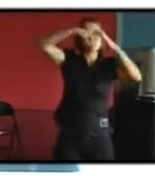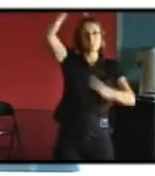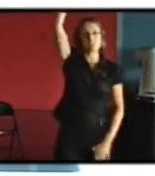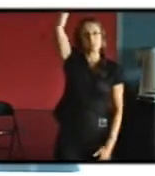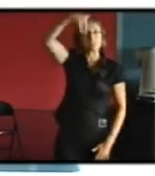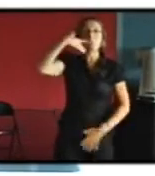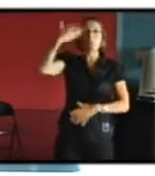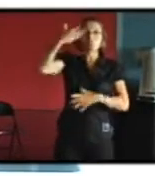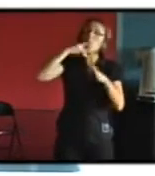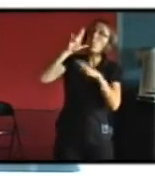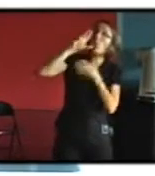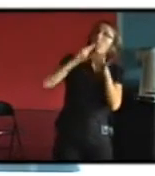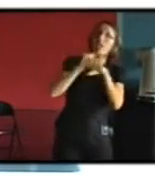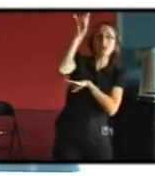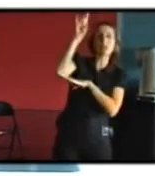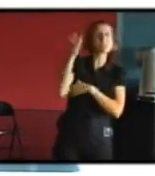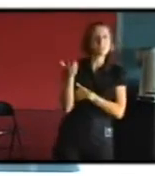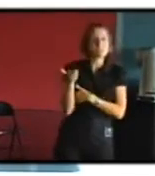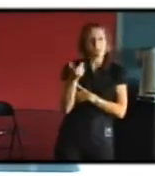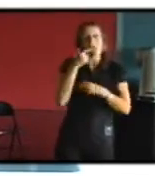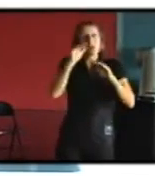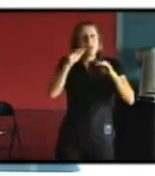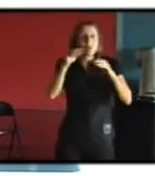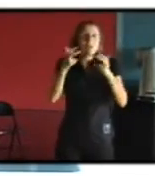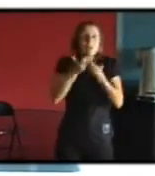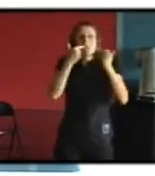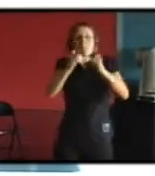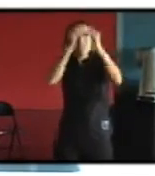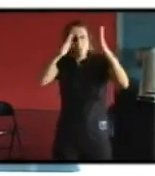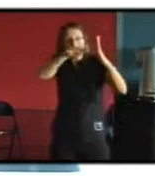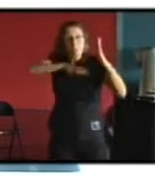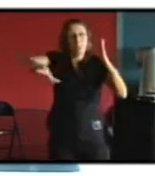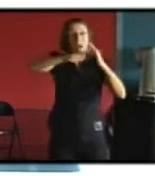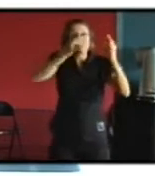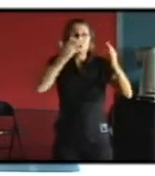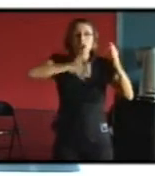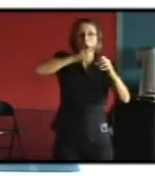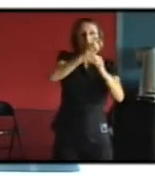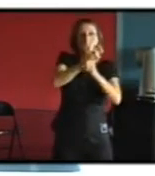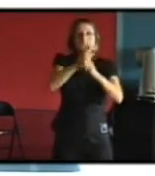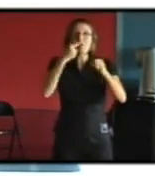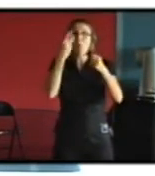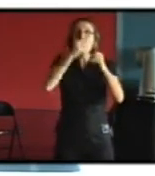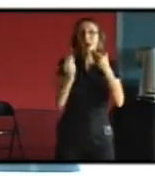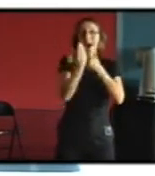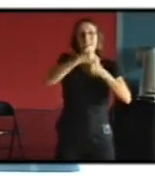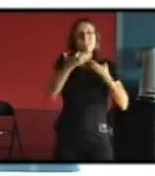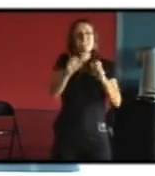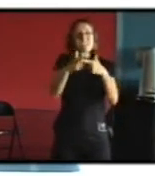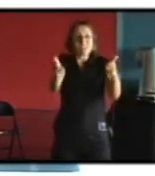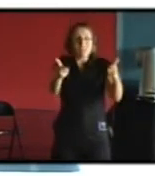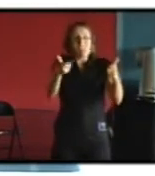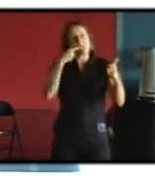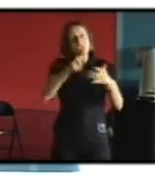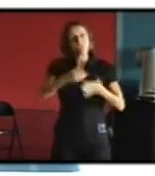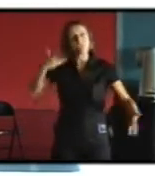arrive à améliorer thermiquement beaucoup le logement à un moment donné simplement son volume à chauffer